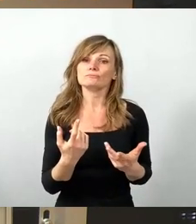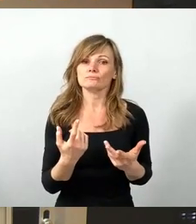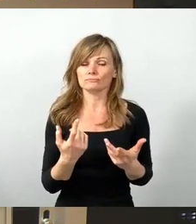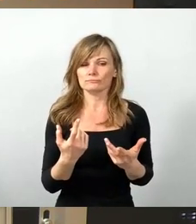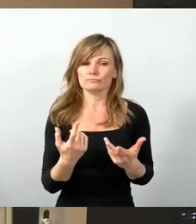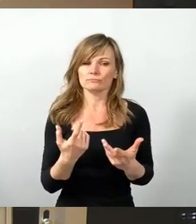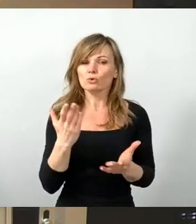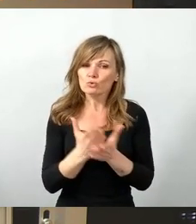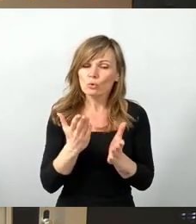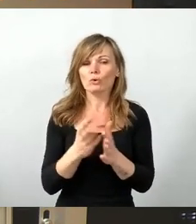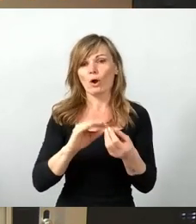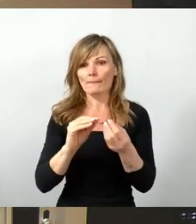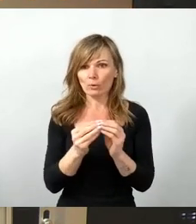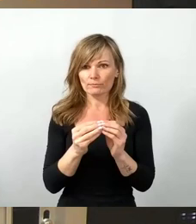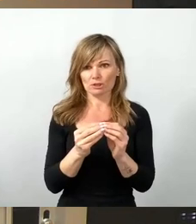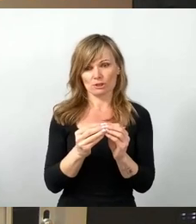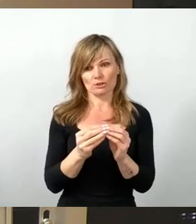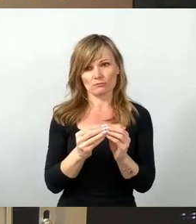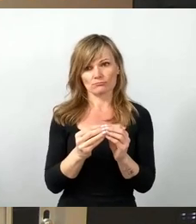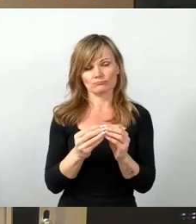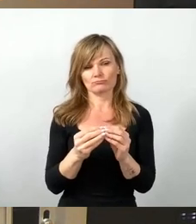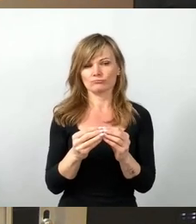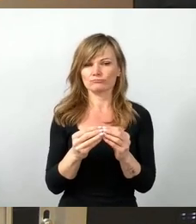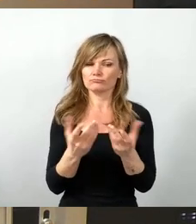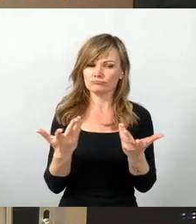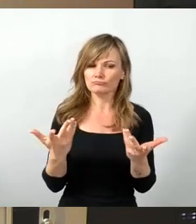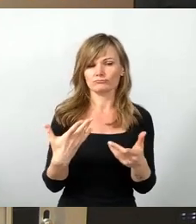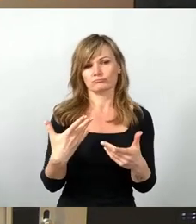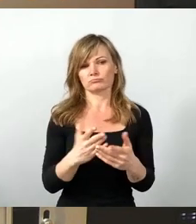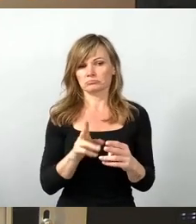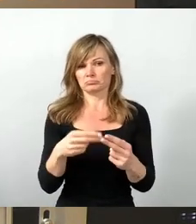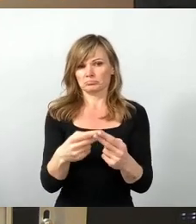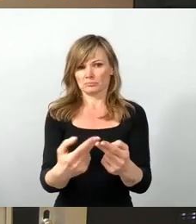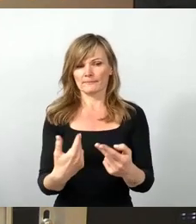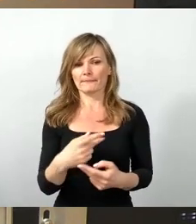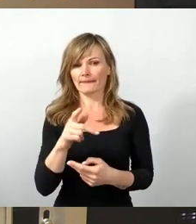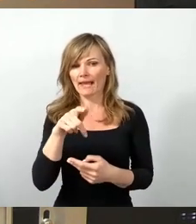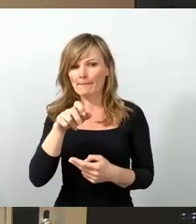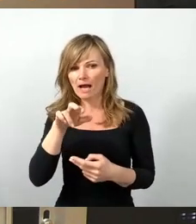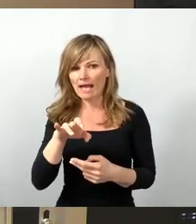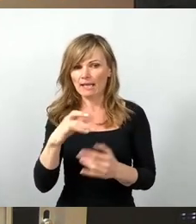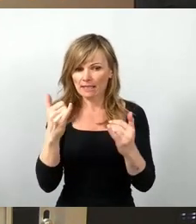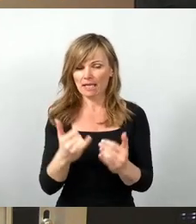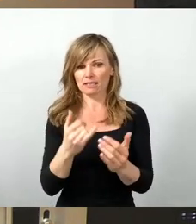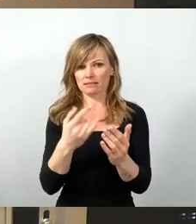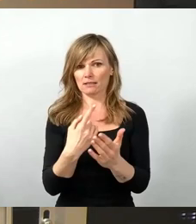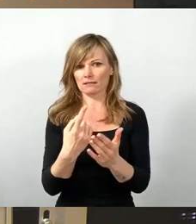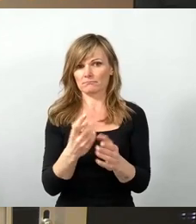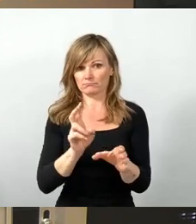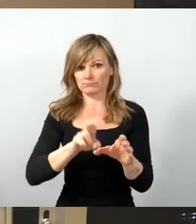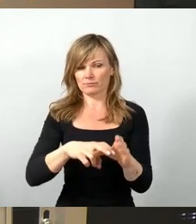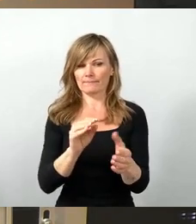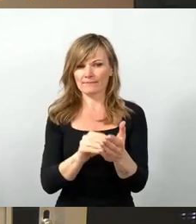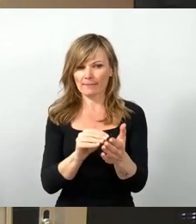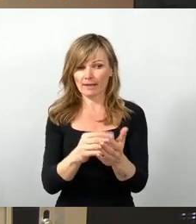eingegangen Richtung CDU. Die Kämmerei wird jetzt beteiligt, das war eine Forderung von Ihnen. Wir haben jetzt auch die